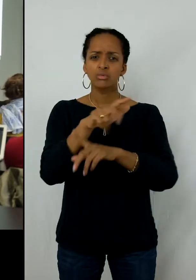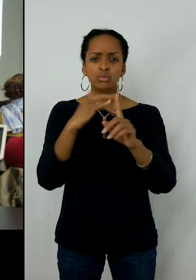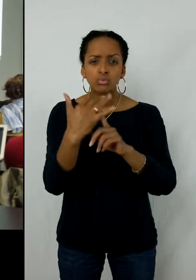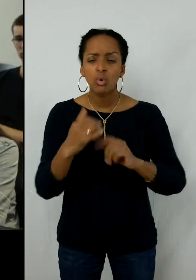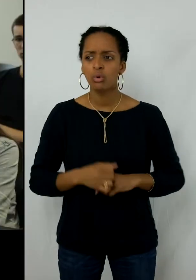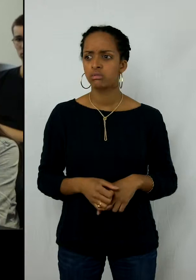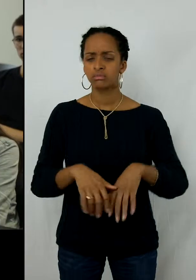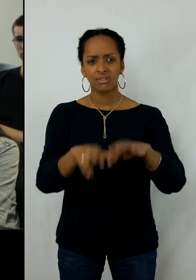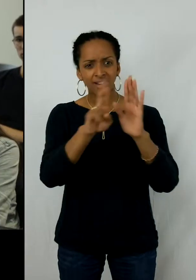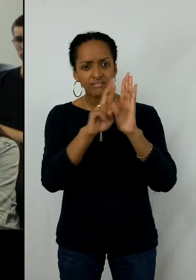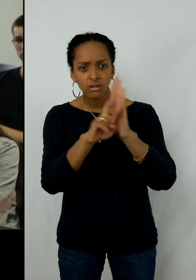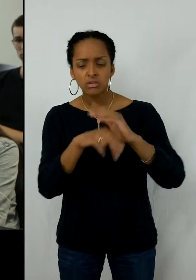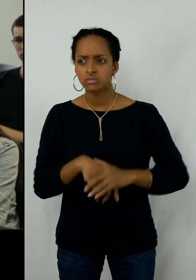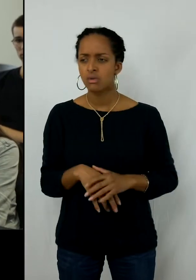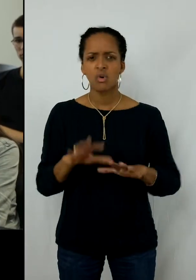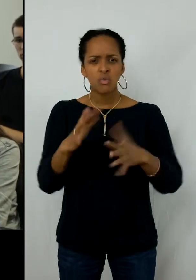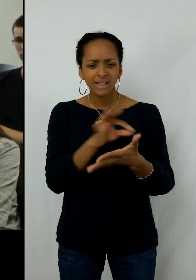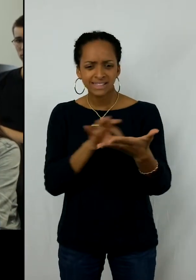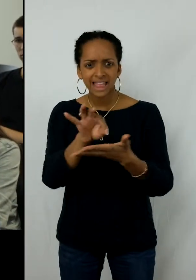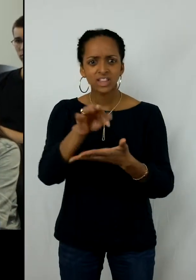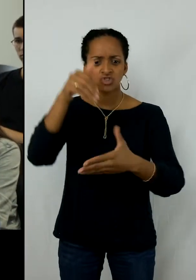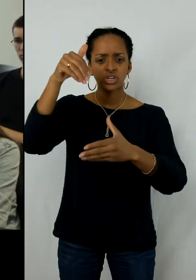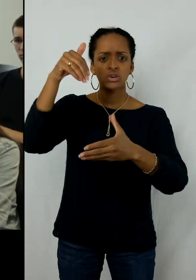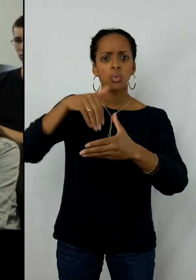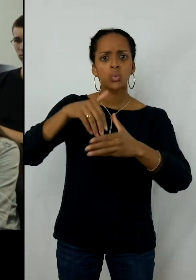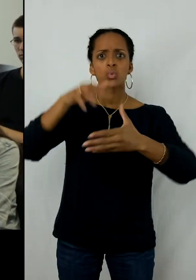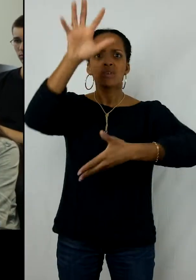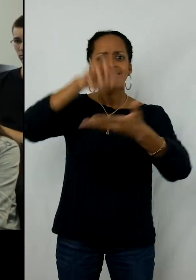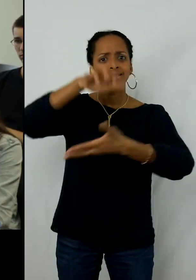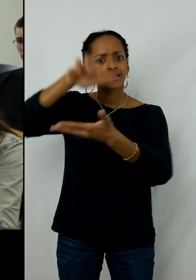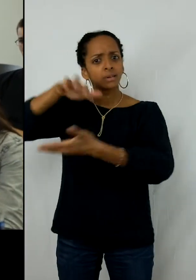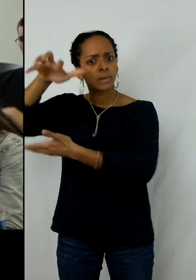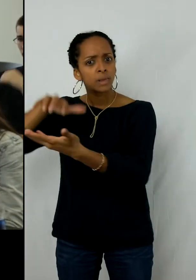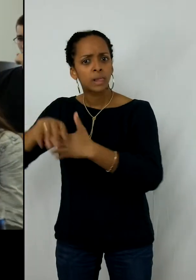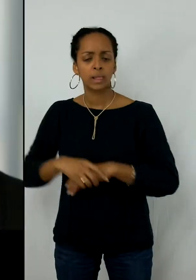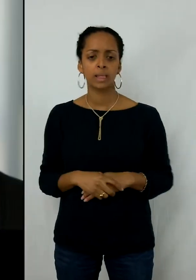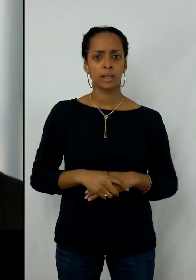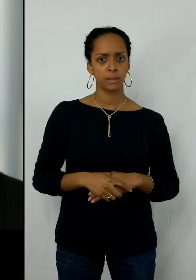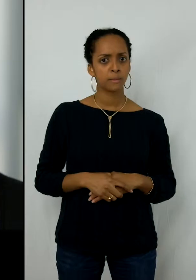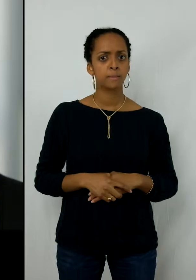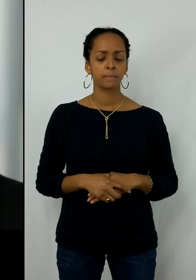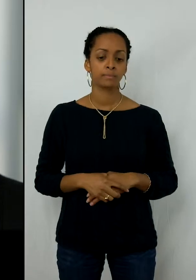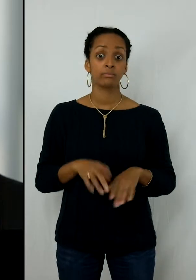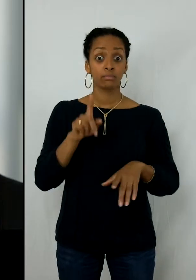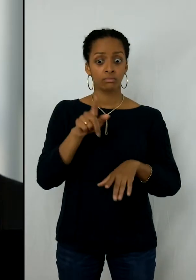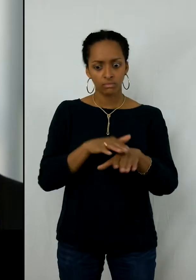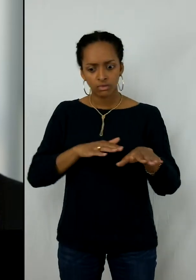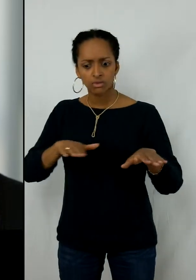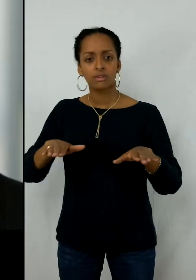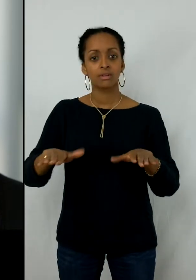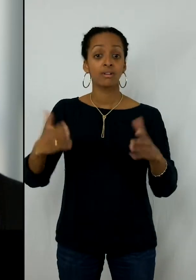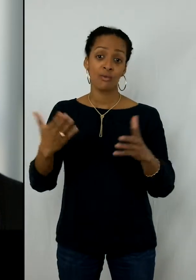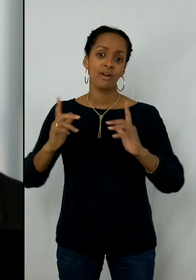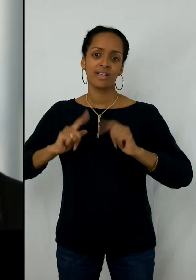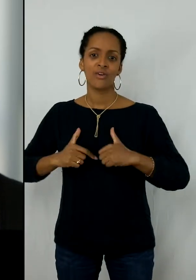sur le référencement, sur la stratégie de contenu. Et puis de l'autre côté, il a aussi des choses un peu plus, comment